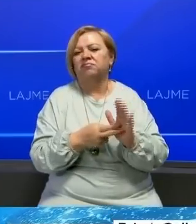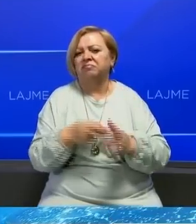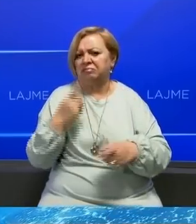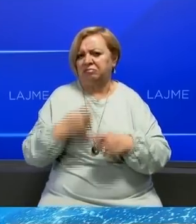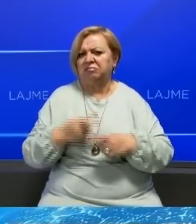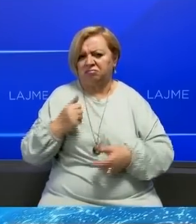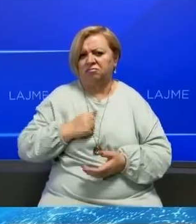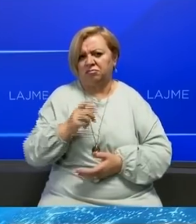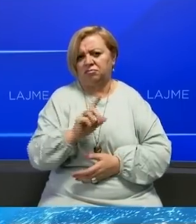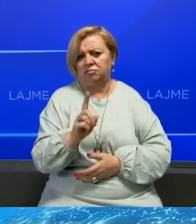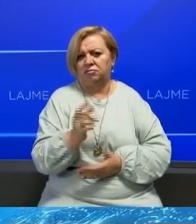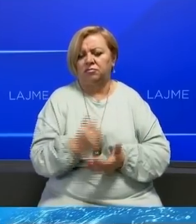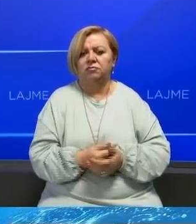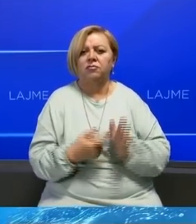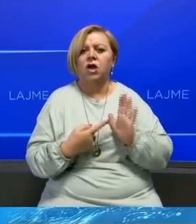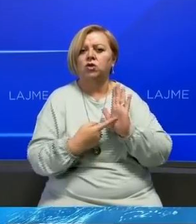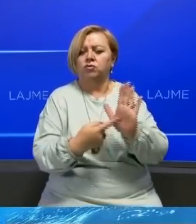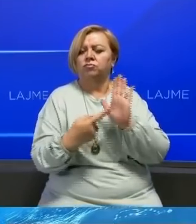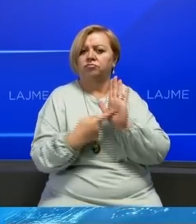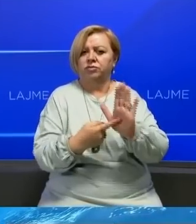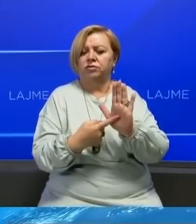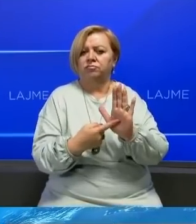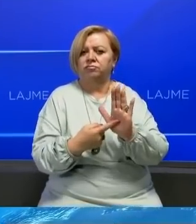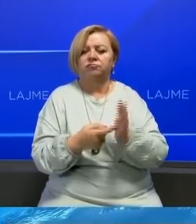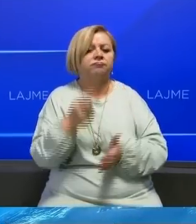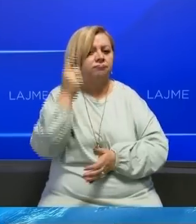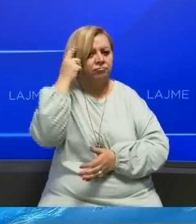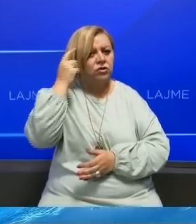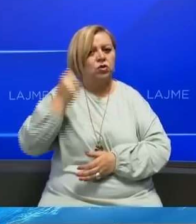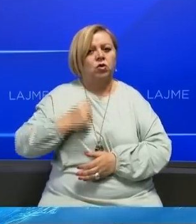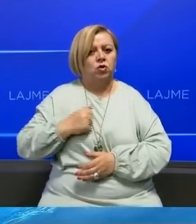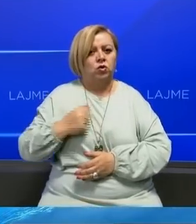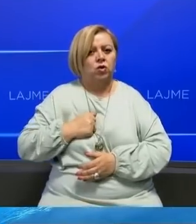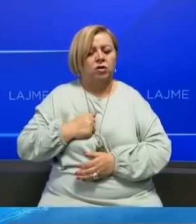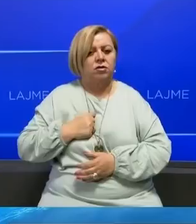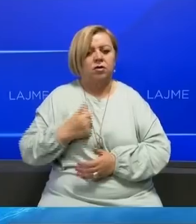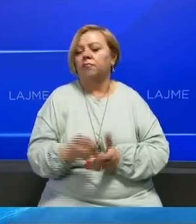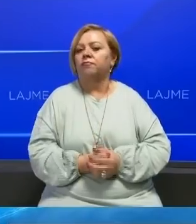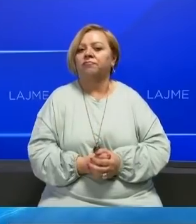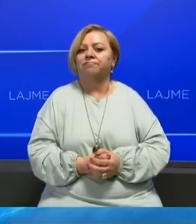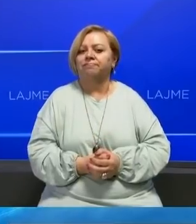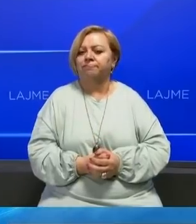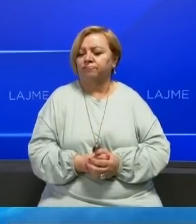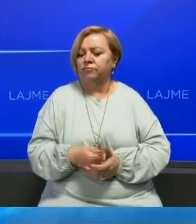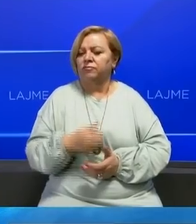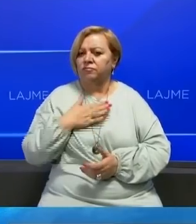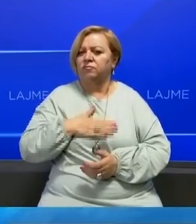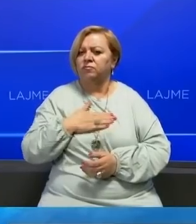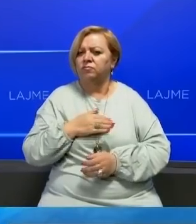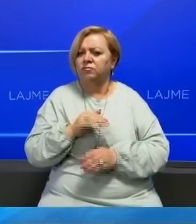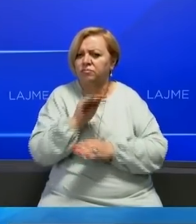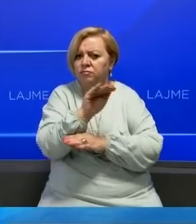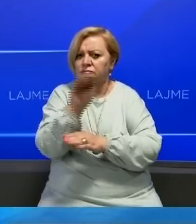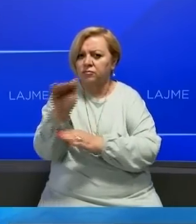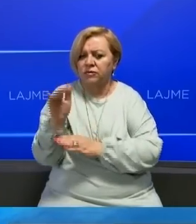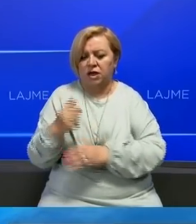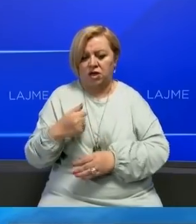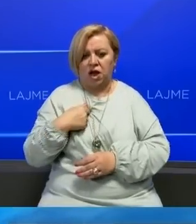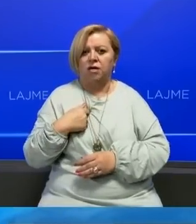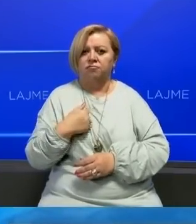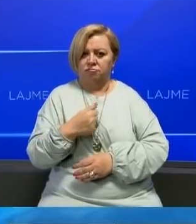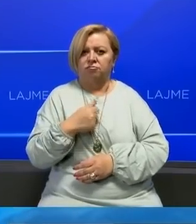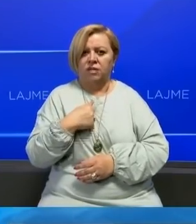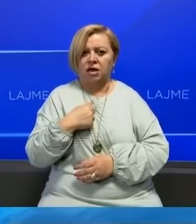ushtarake, duke ekspozu potencialin e vetë, potencën ushtarake, do të përcirën mesajsh, pra dëshërën të përcirën mesajsh se ne e me të